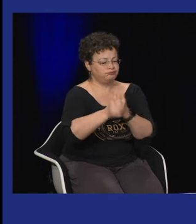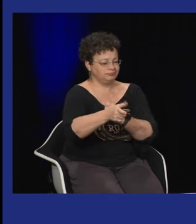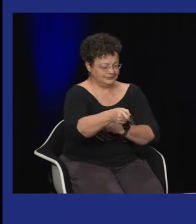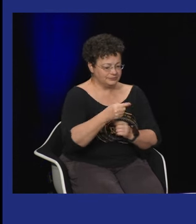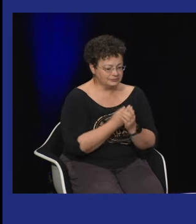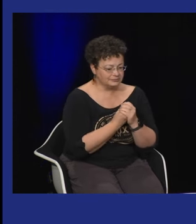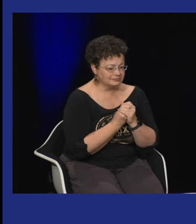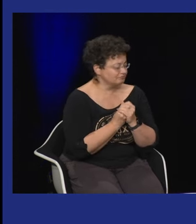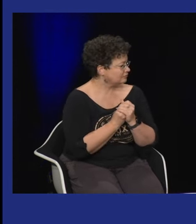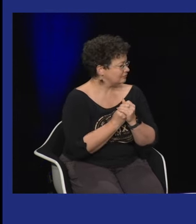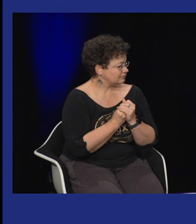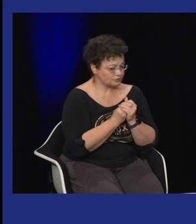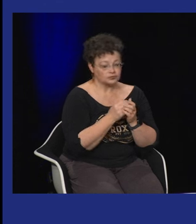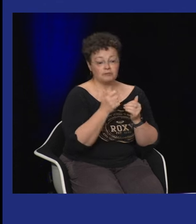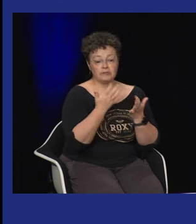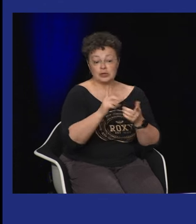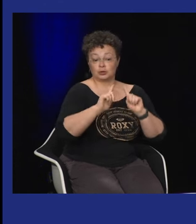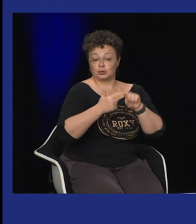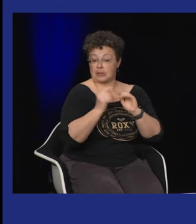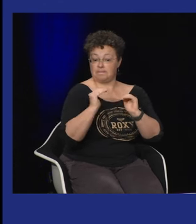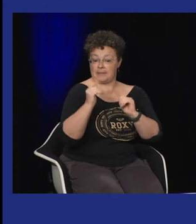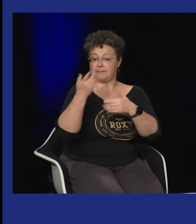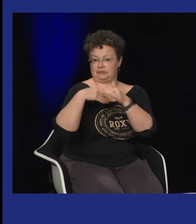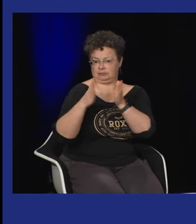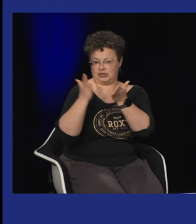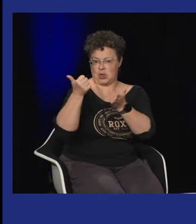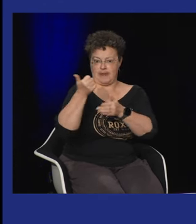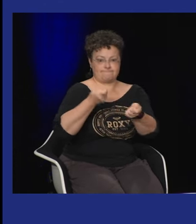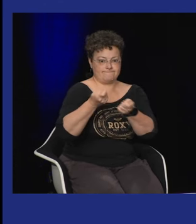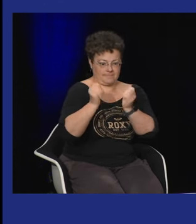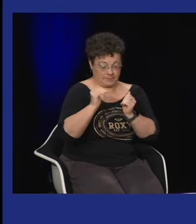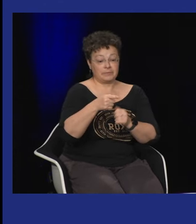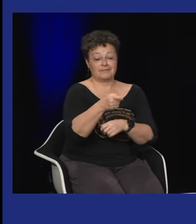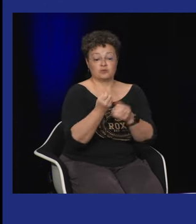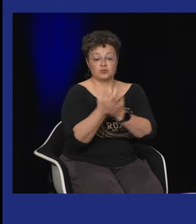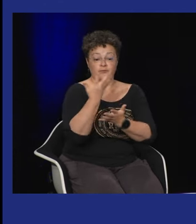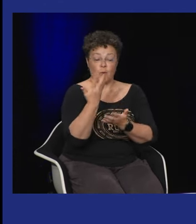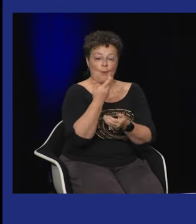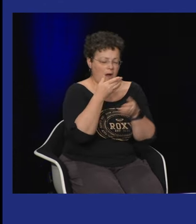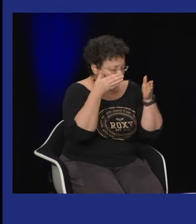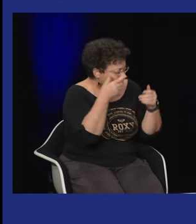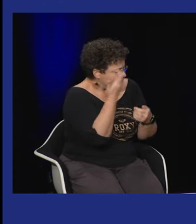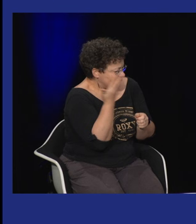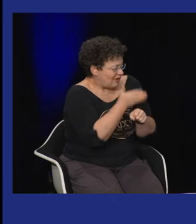recueil je ne peux pas détailler mais c'est vraiment intéressant le deuxième livre pareil c'est la même personne dans la même édition